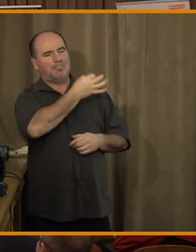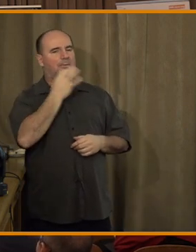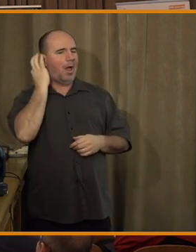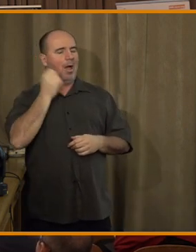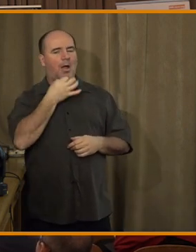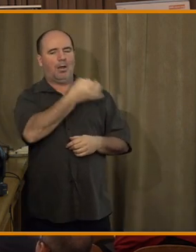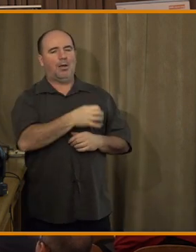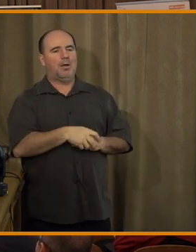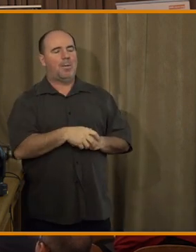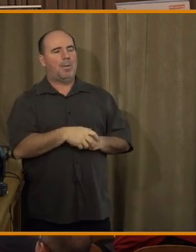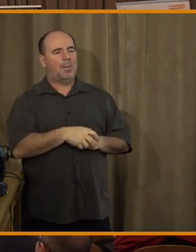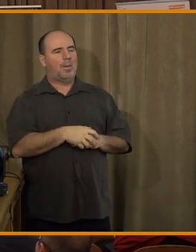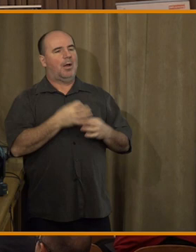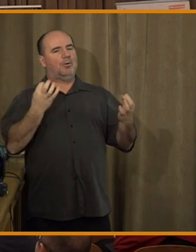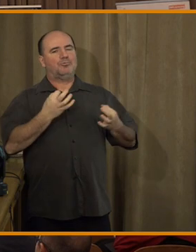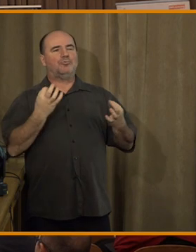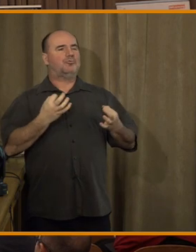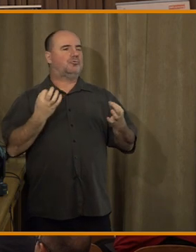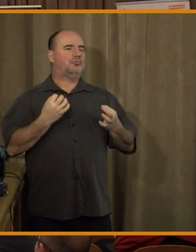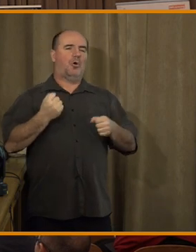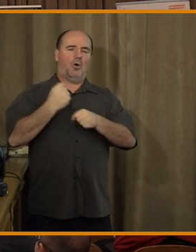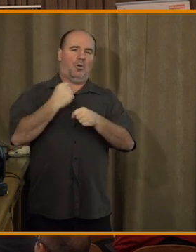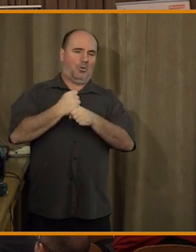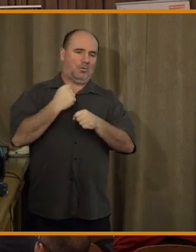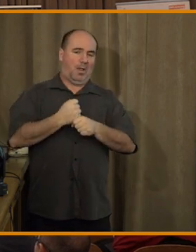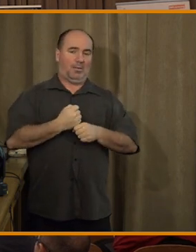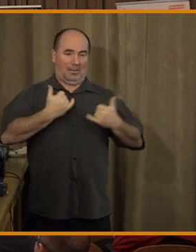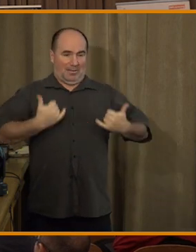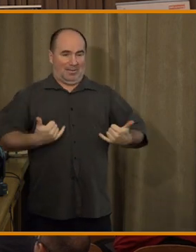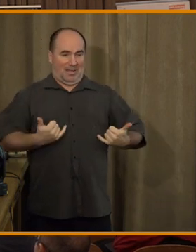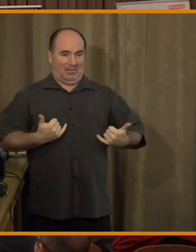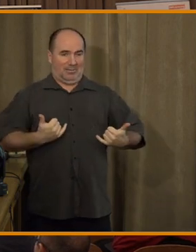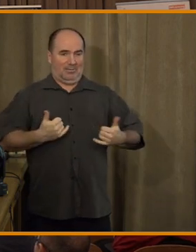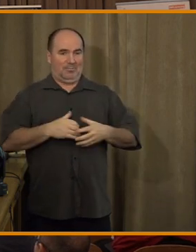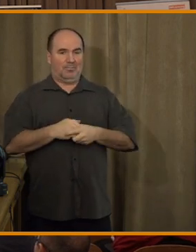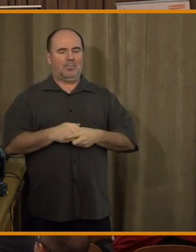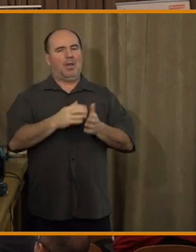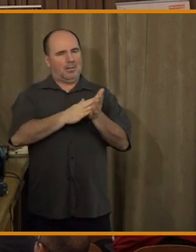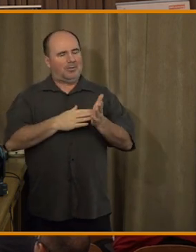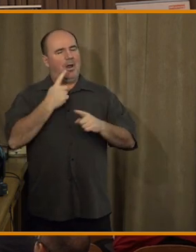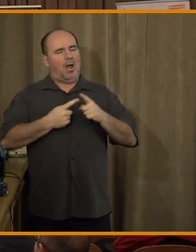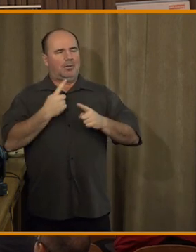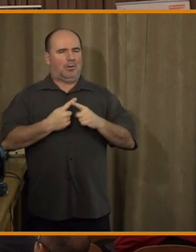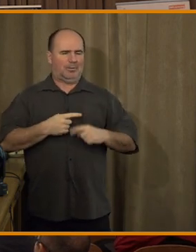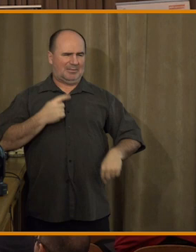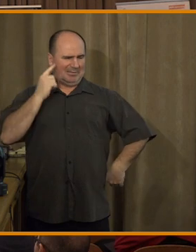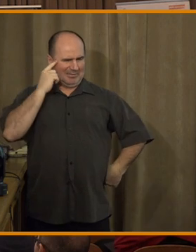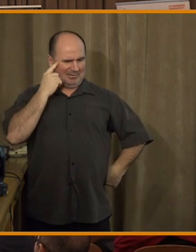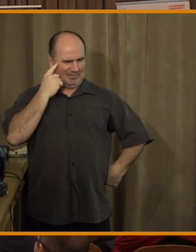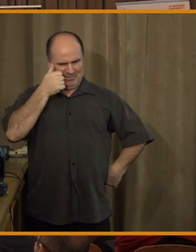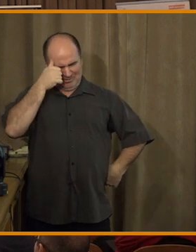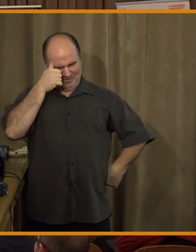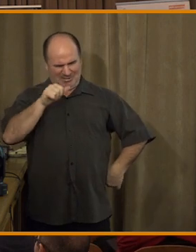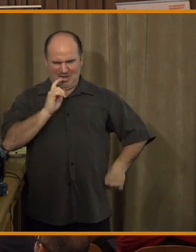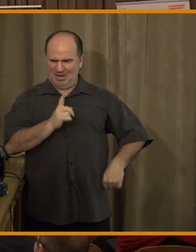nyní. Byť jsme se přecálý trošku zmiňovali i o tom, že začíná panovat lehká skepse u těch, kteří si nástroje vyzkoušeli, že